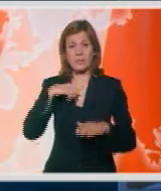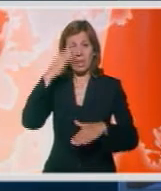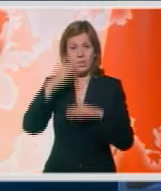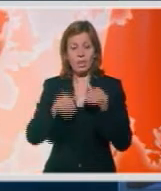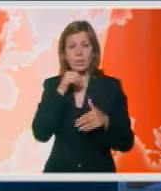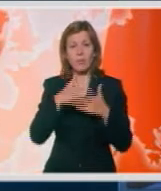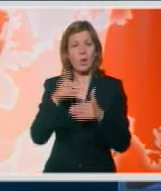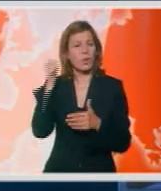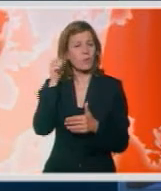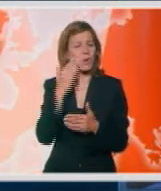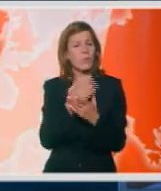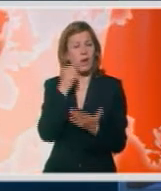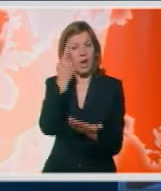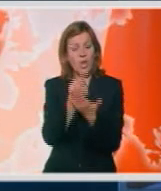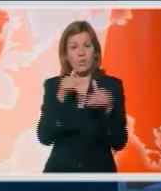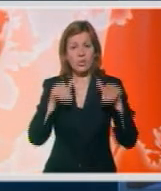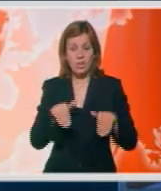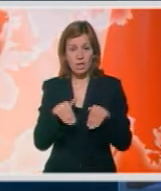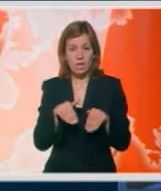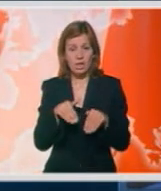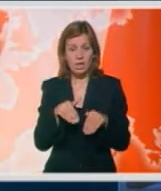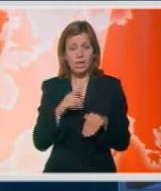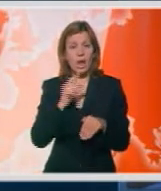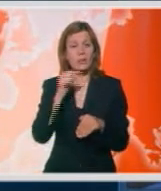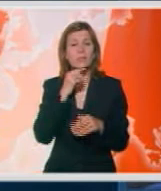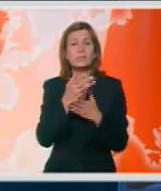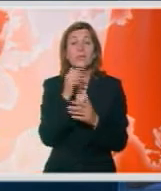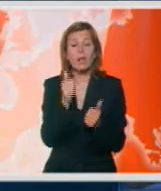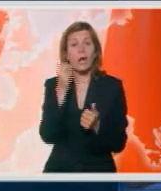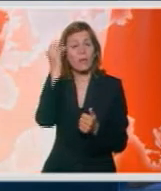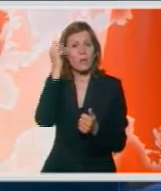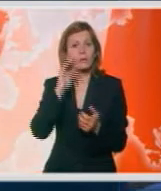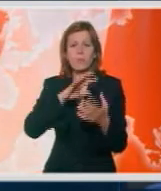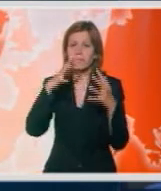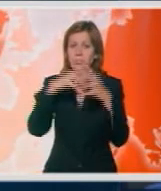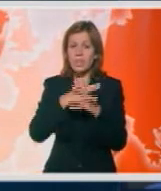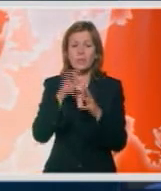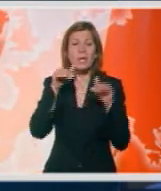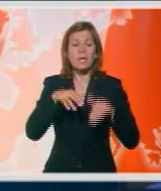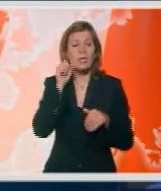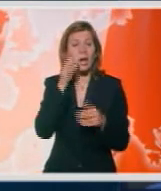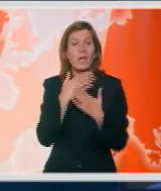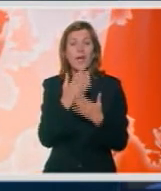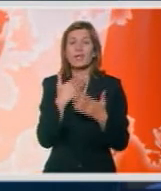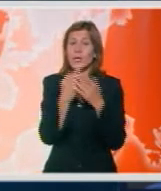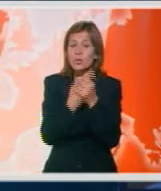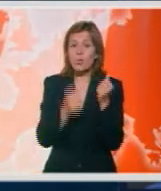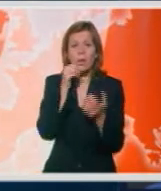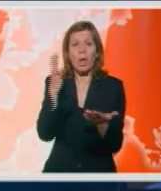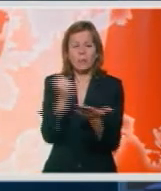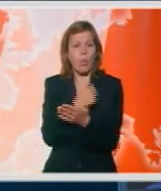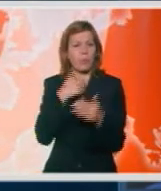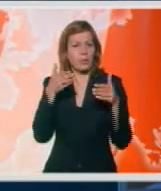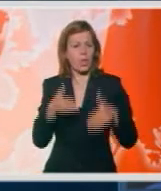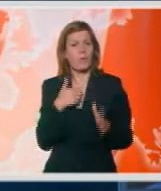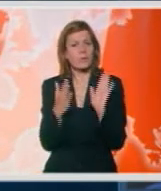pored jučeva će s vama loše igre naše, onako, kad nas je s njim petastičan meči, izdržali smo i kad smo bubili i kad smo vodili, ja tu zaslužavam, pobedili.